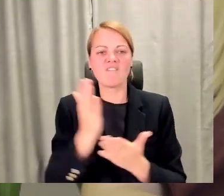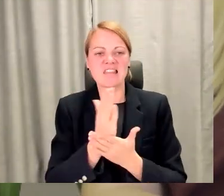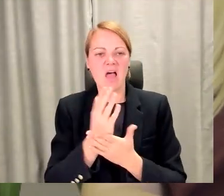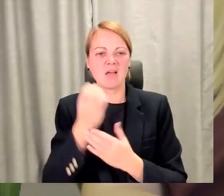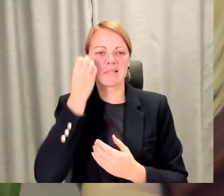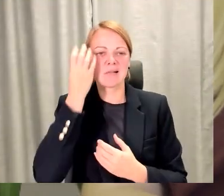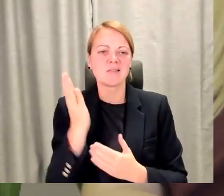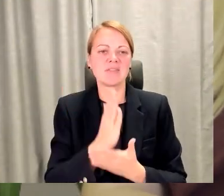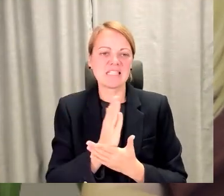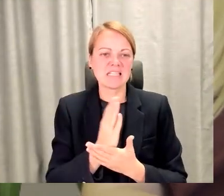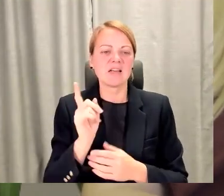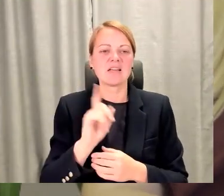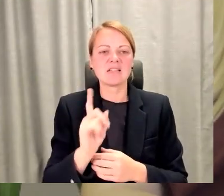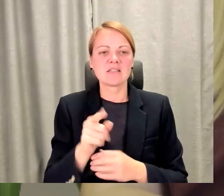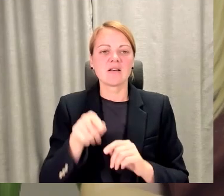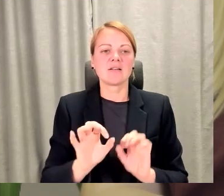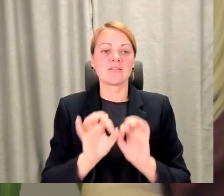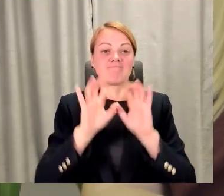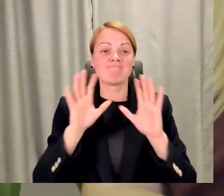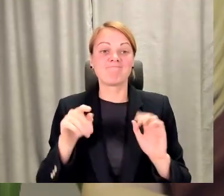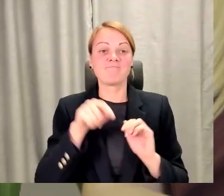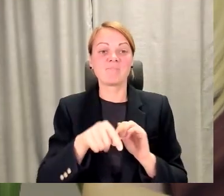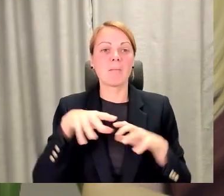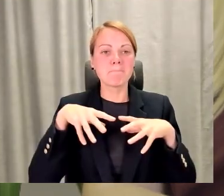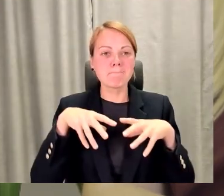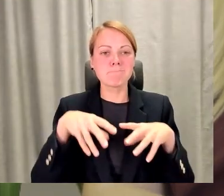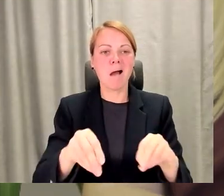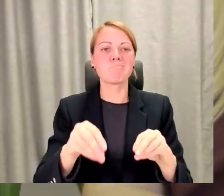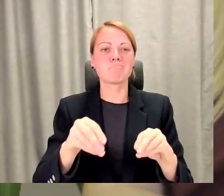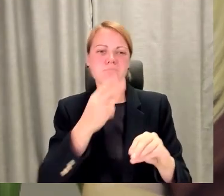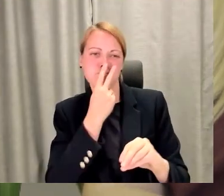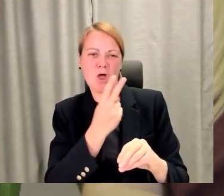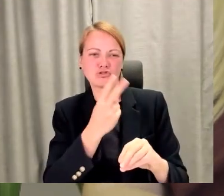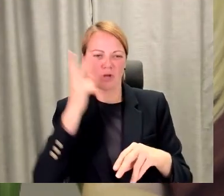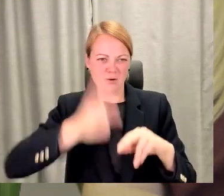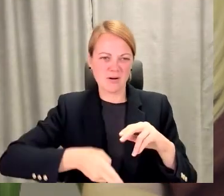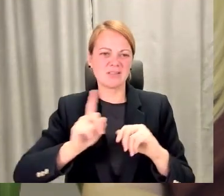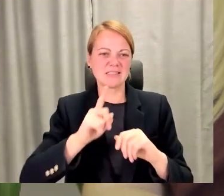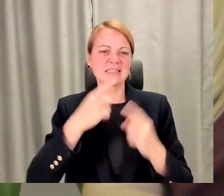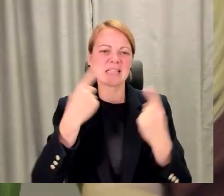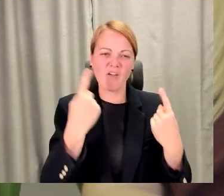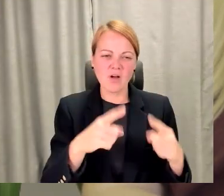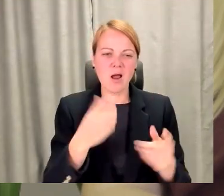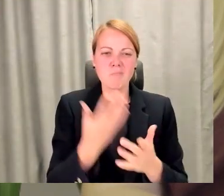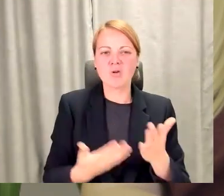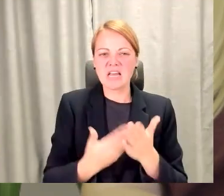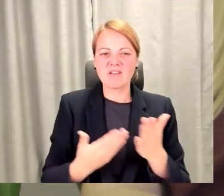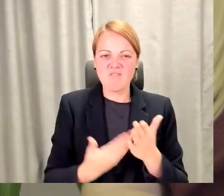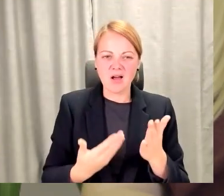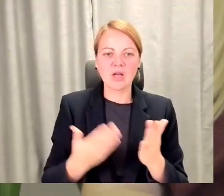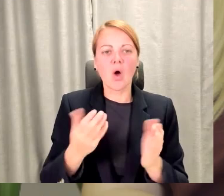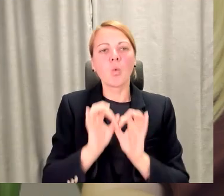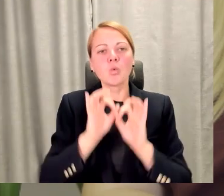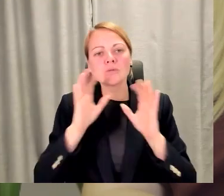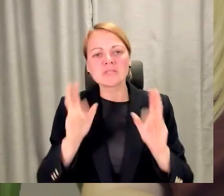jau starptā ir iesācis uz to, ka viņam to pabeigšanu ir savādāk, un tad ir tas, tā motivācija tur vēl lielāka jāatrod, tad ir tā kaut uzsāc un tā. Šobrīd